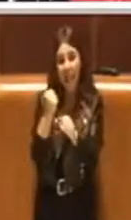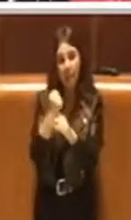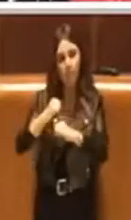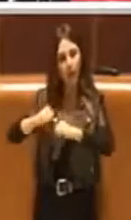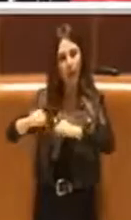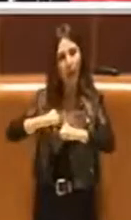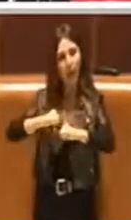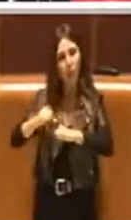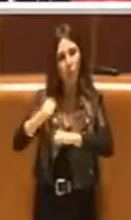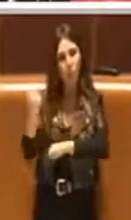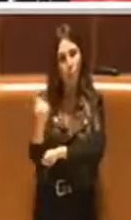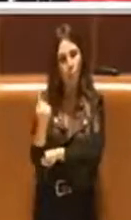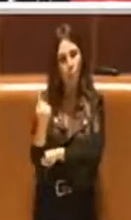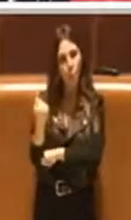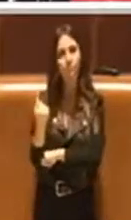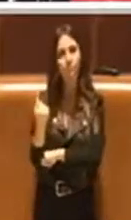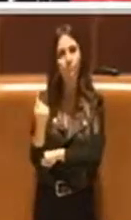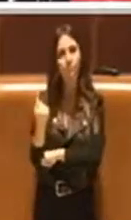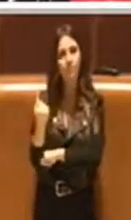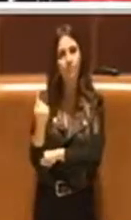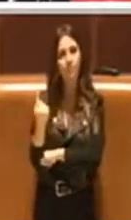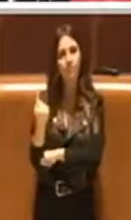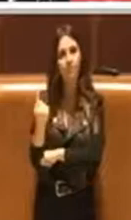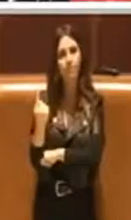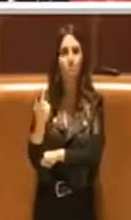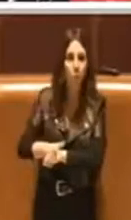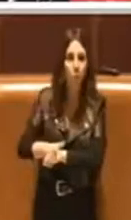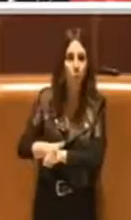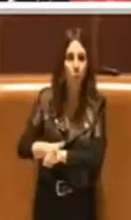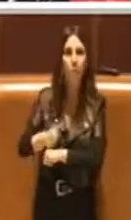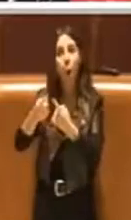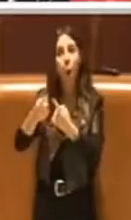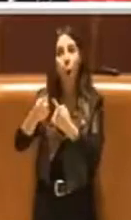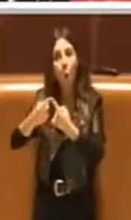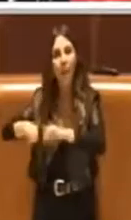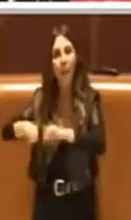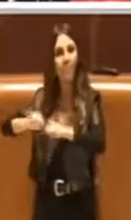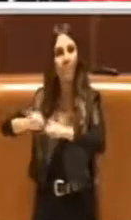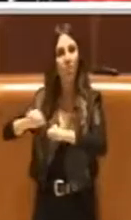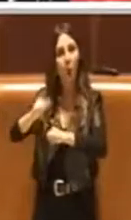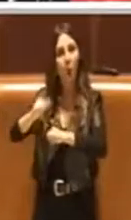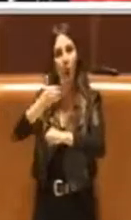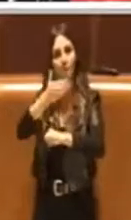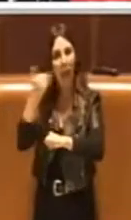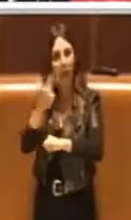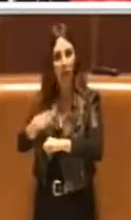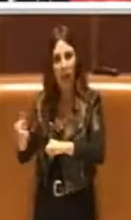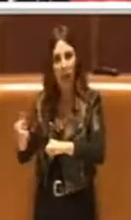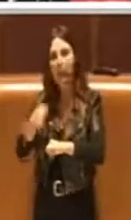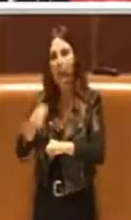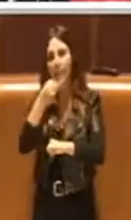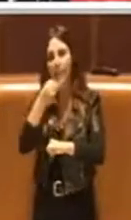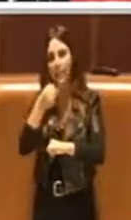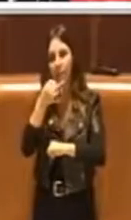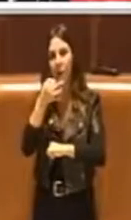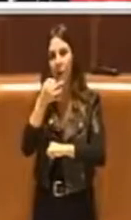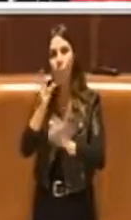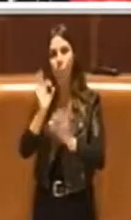unico in questo caso non essendoci un consiglio di amministrazione e che quindi sono sottoposti alla